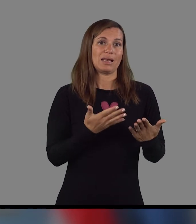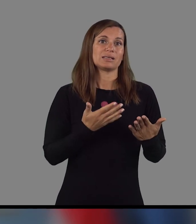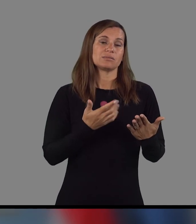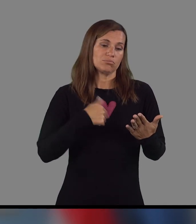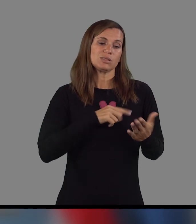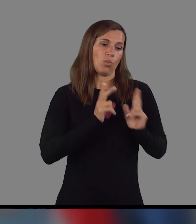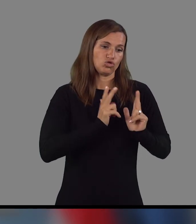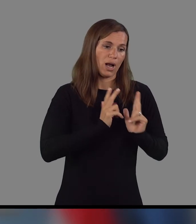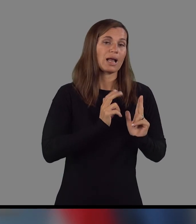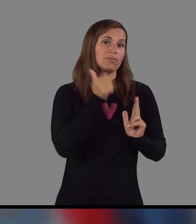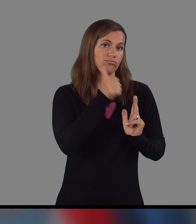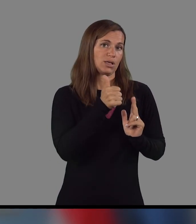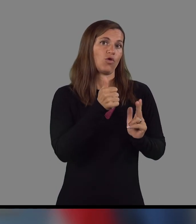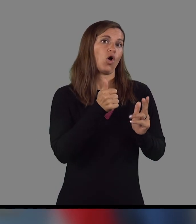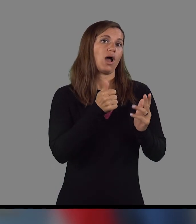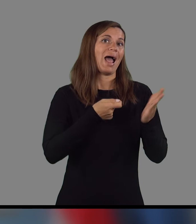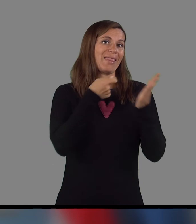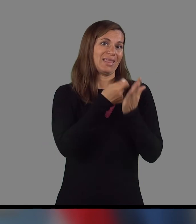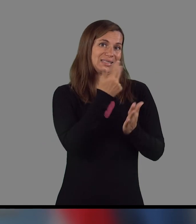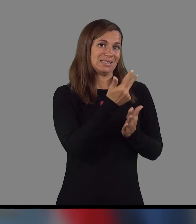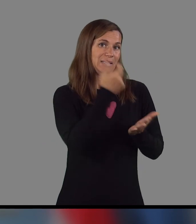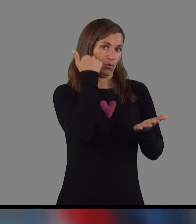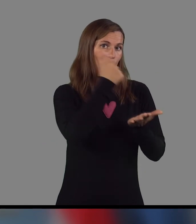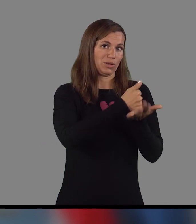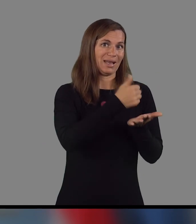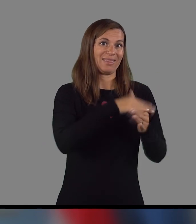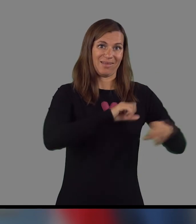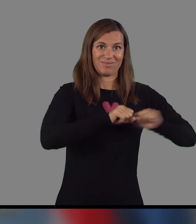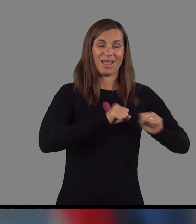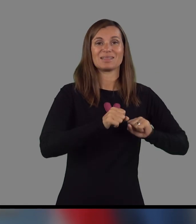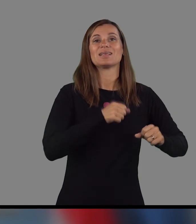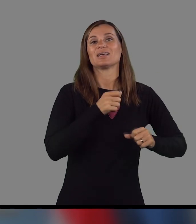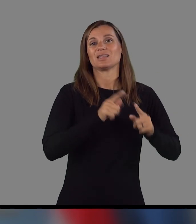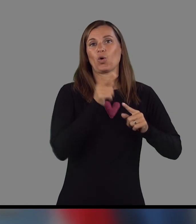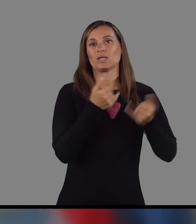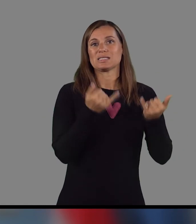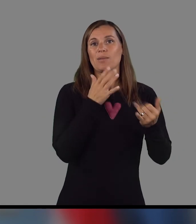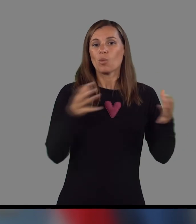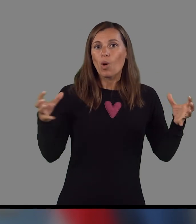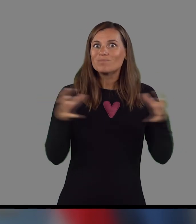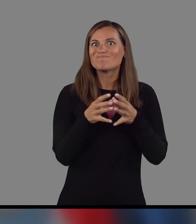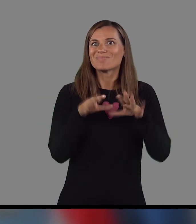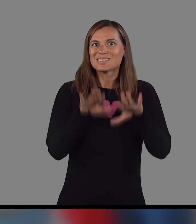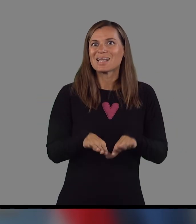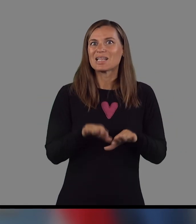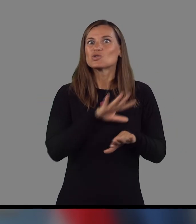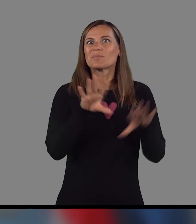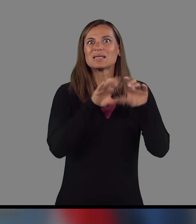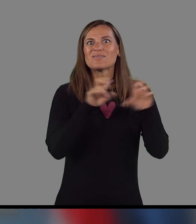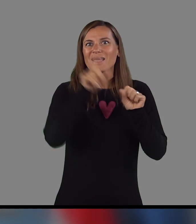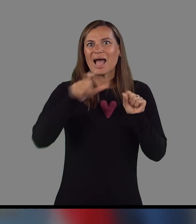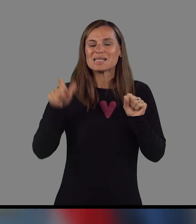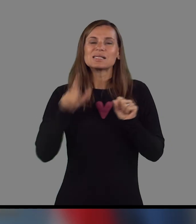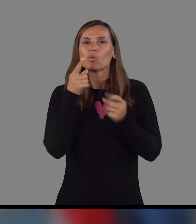takoj danes, pravzaprav smo počakali, da je šel aneks, torej da bil aneks 3 danes potrejen na vladi, tako da bomo zdaj sedli z vsemi izvajalci in